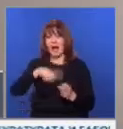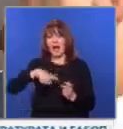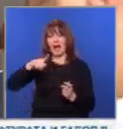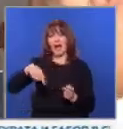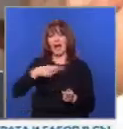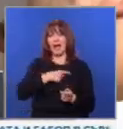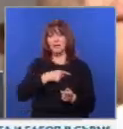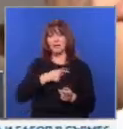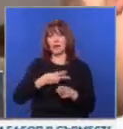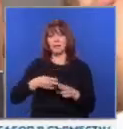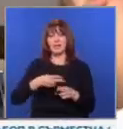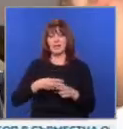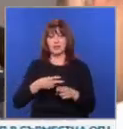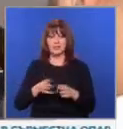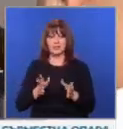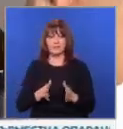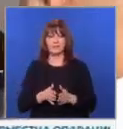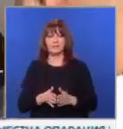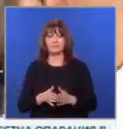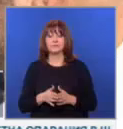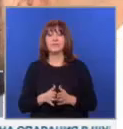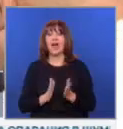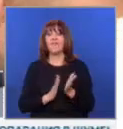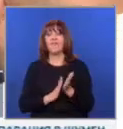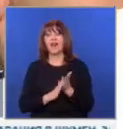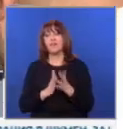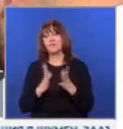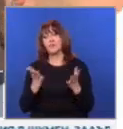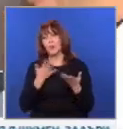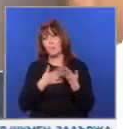чиста. Хала много, хала приятно.